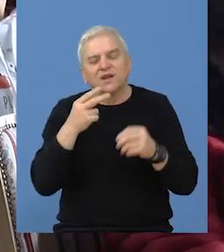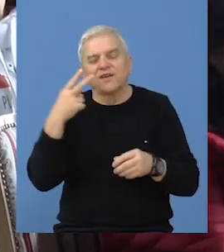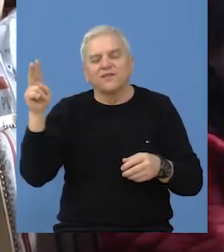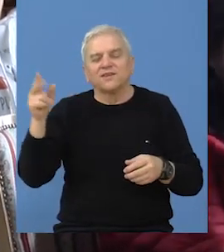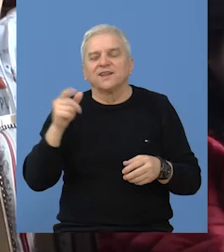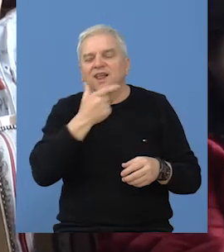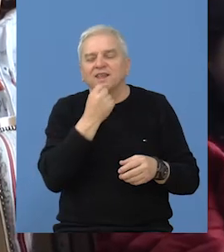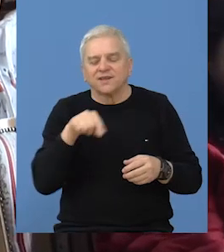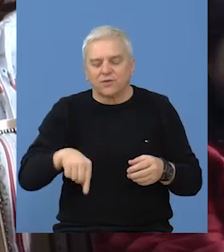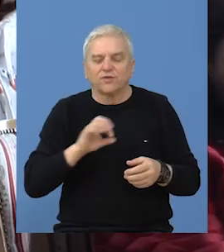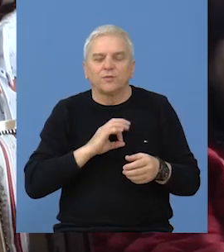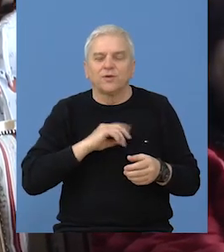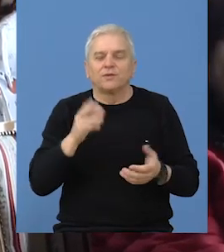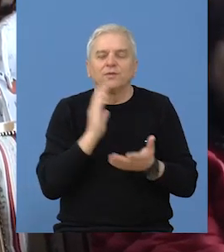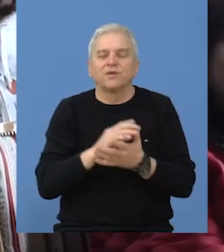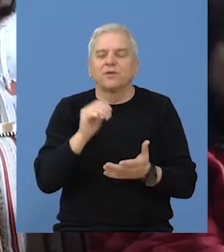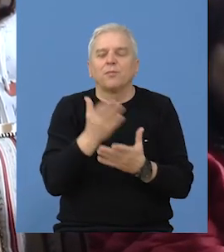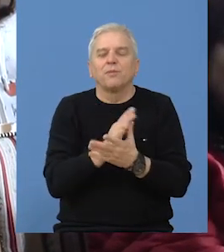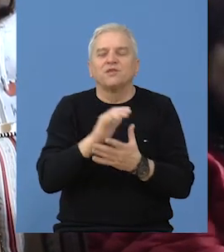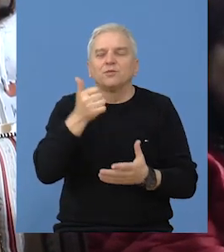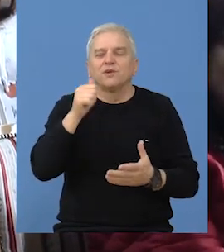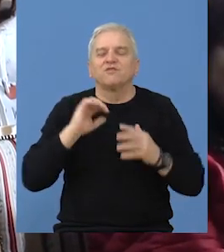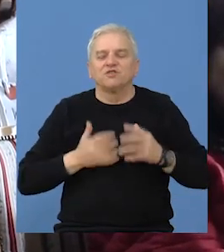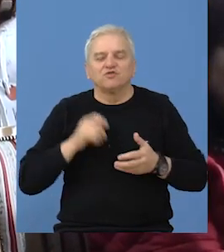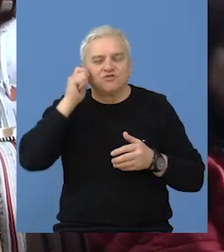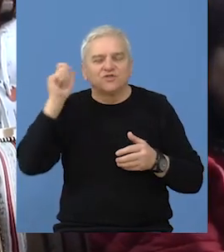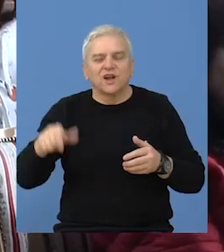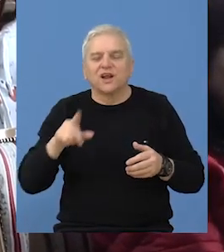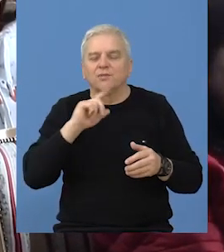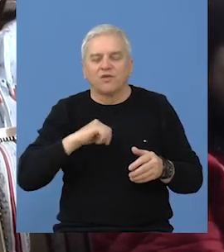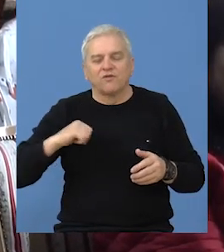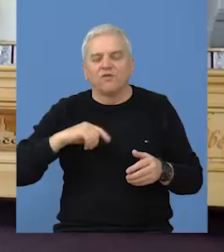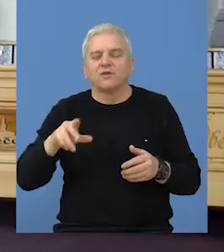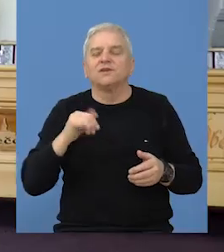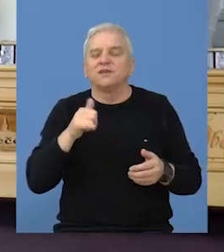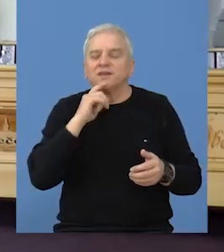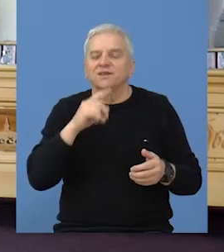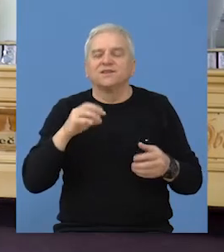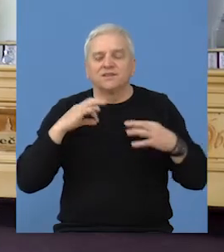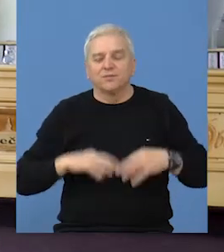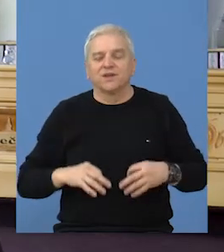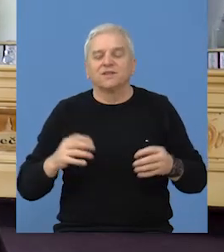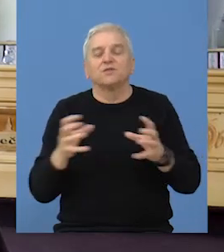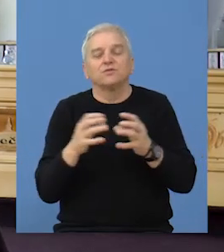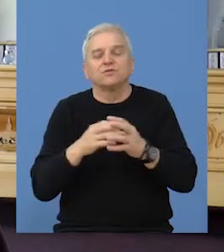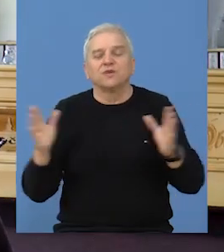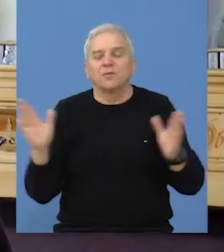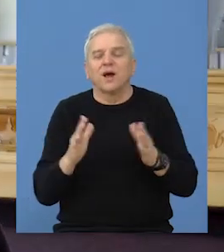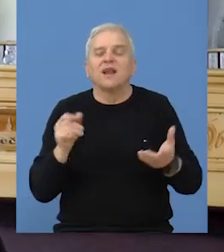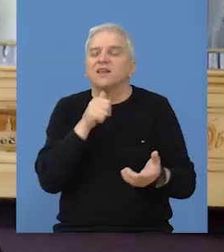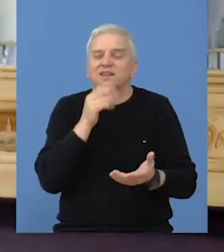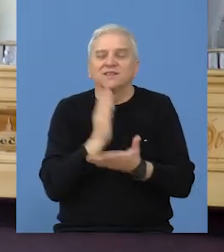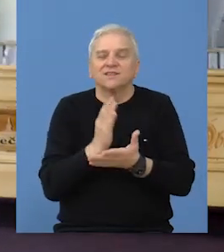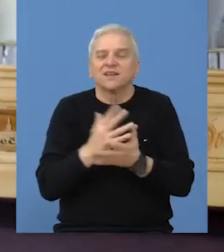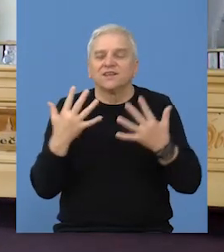učenje stranih jezika u Bečaju i bila je među prvim preduzetnicama u Vojvodini. Ja sam bila i predsjednik udruženja